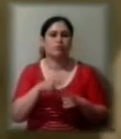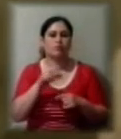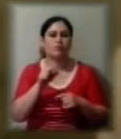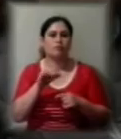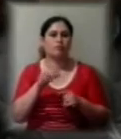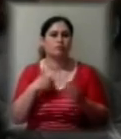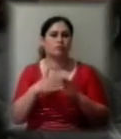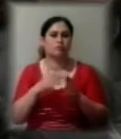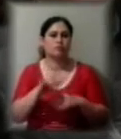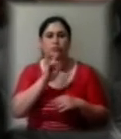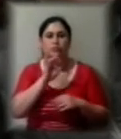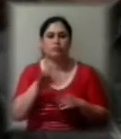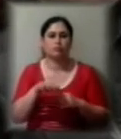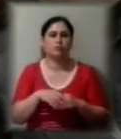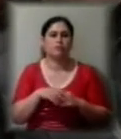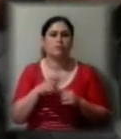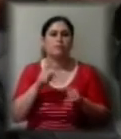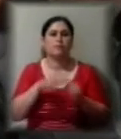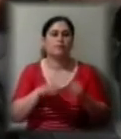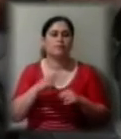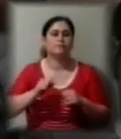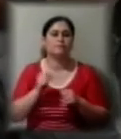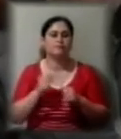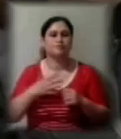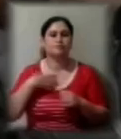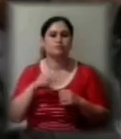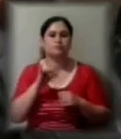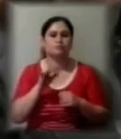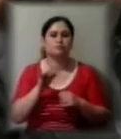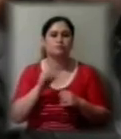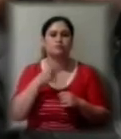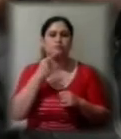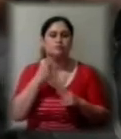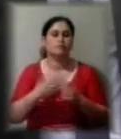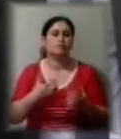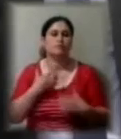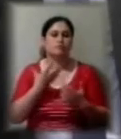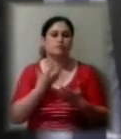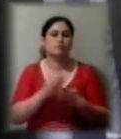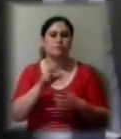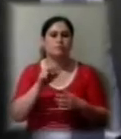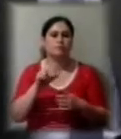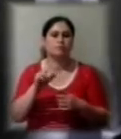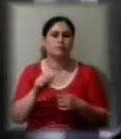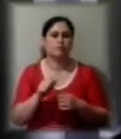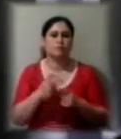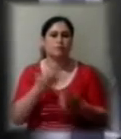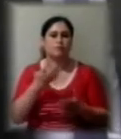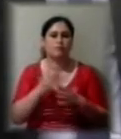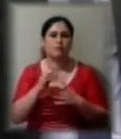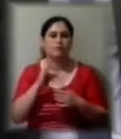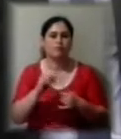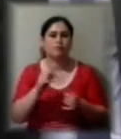не буде. Родичі та друзі загиблого Володимира Чебукіна говорять, що хвилюються за власну безпеку. Якщо він змог жорстко